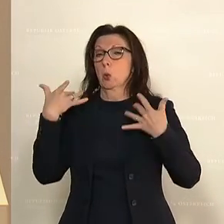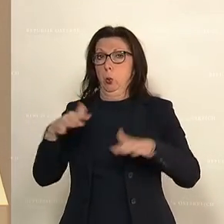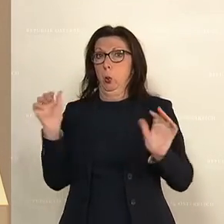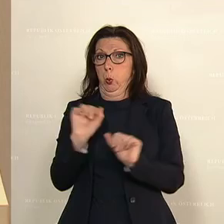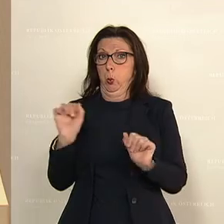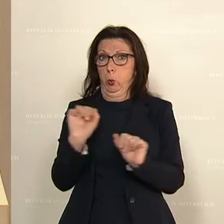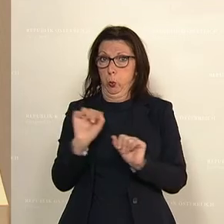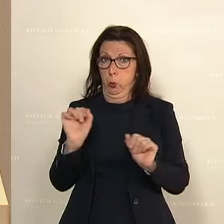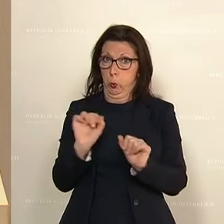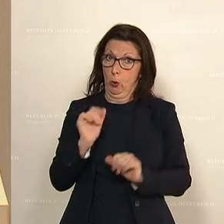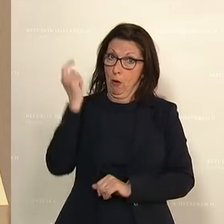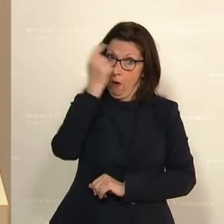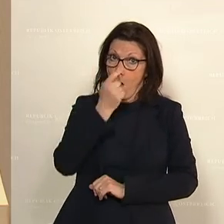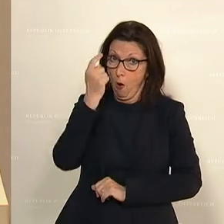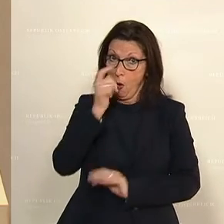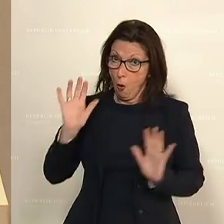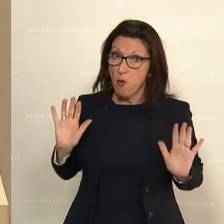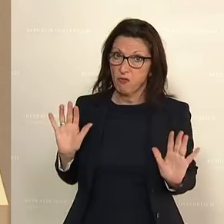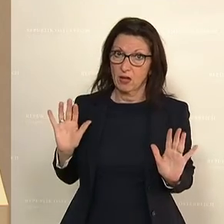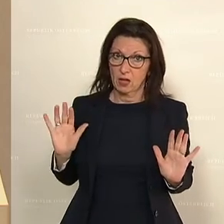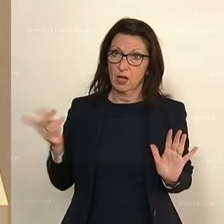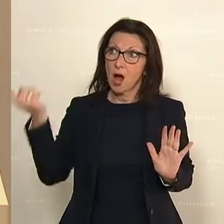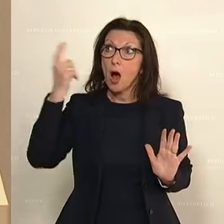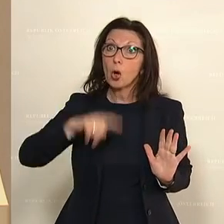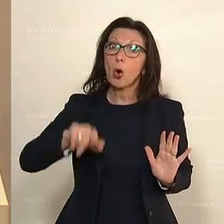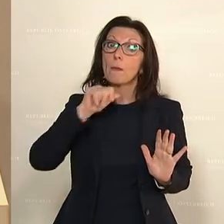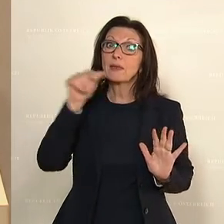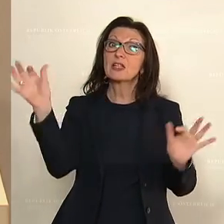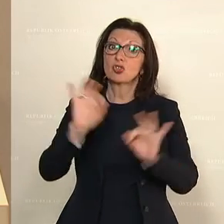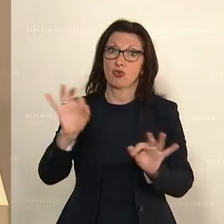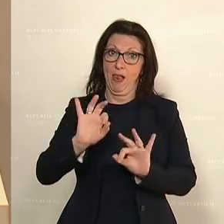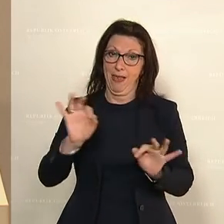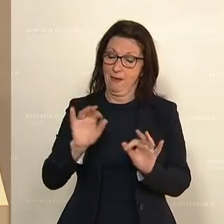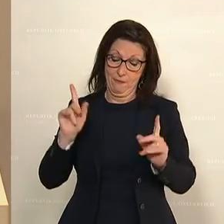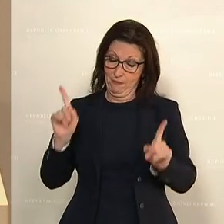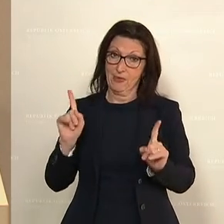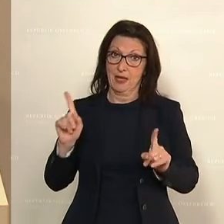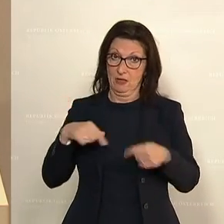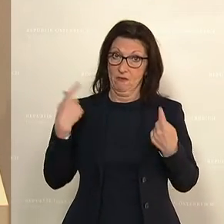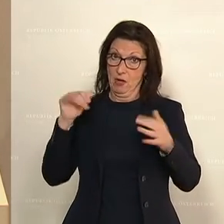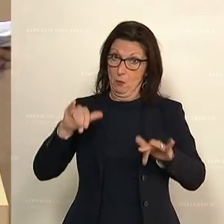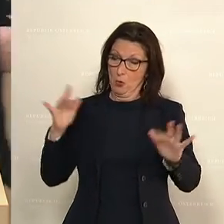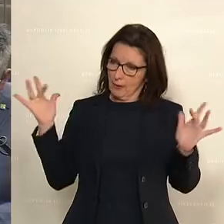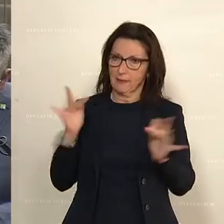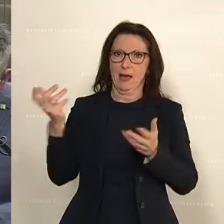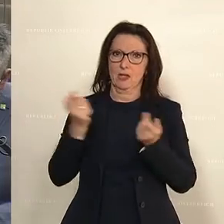und Herren. Hoffentlich ernten wir gemeinsam nicht einen gewaltigen Sturm. Dem müssen wir begegnen. Bitte handeln Sie. Applaus Dank.